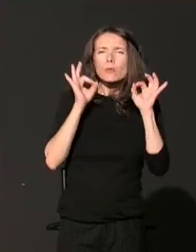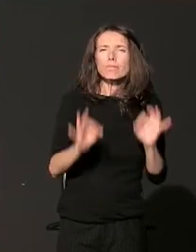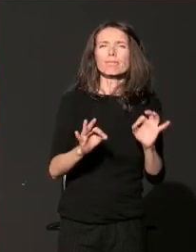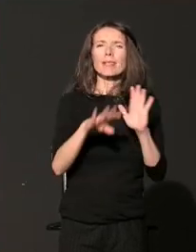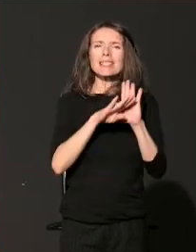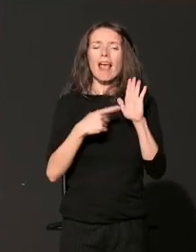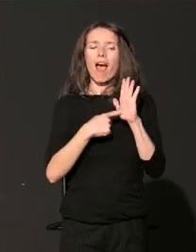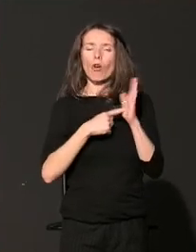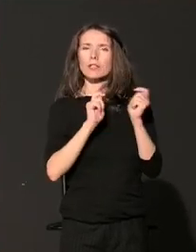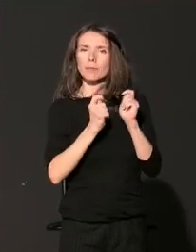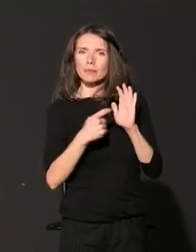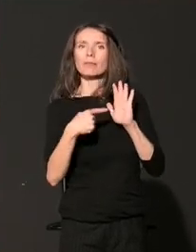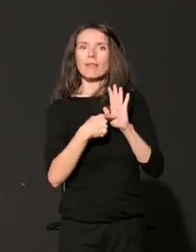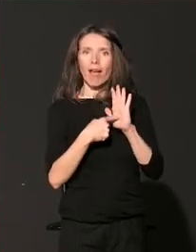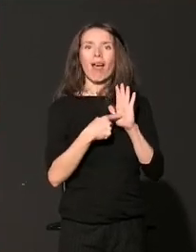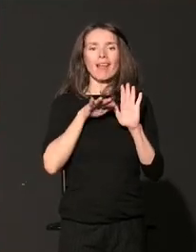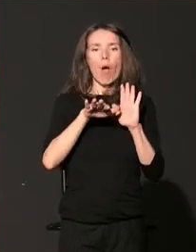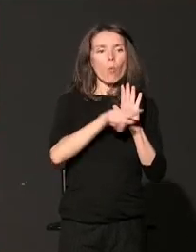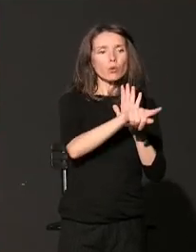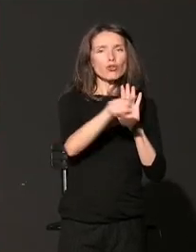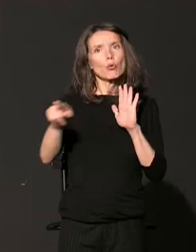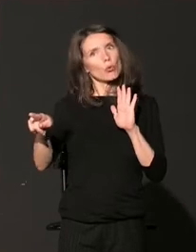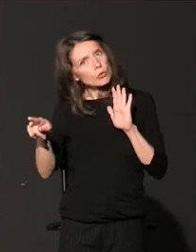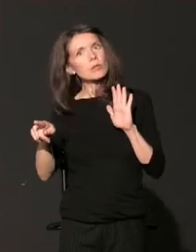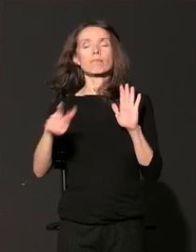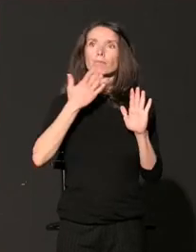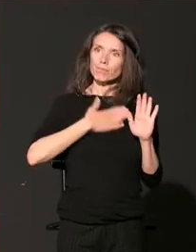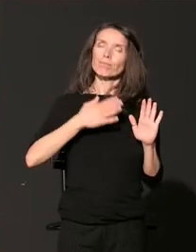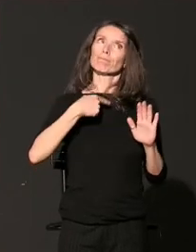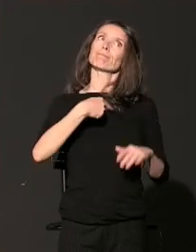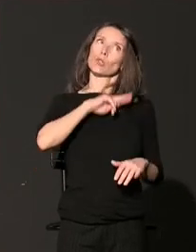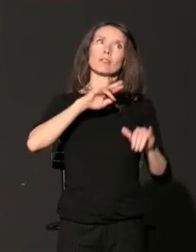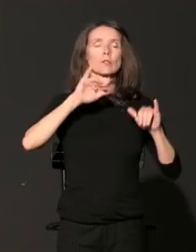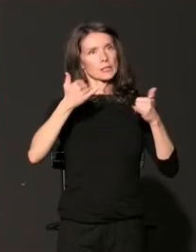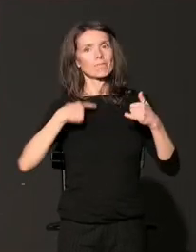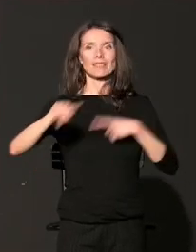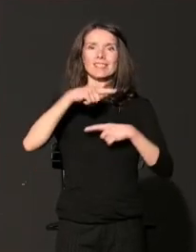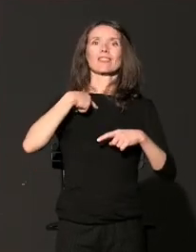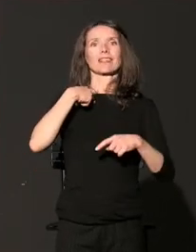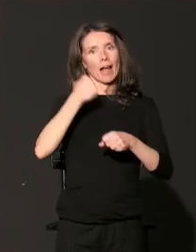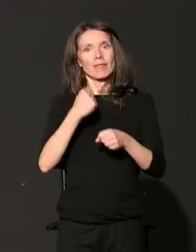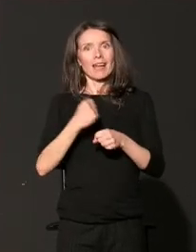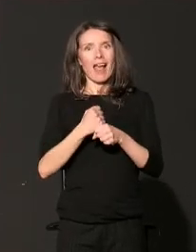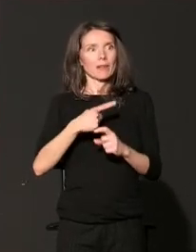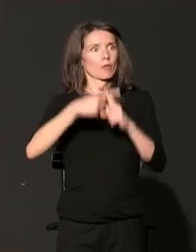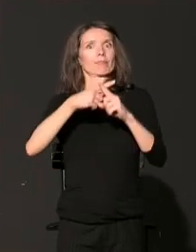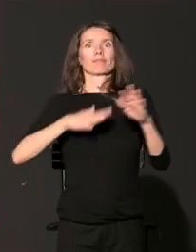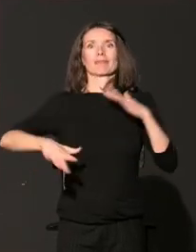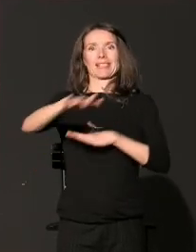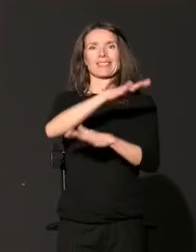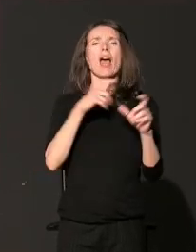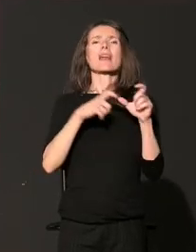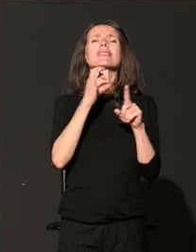otvaraju prostor za građansku odgovornost i angažovanje za dobrobit svih. Da parafraziram moto SFF-a,